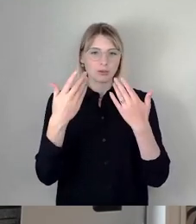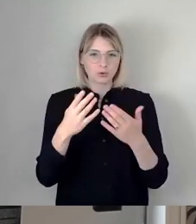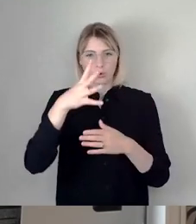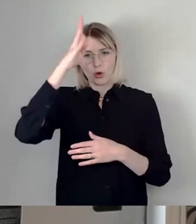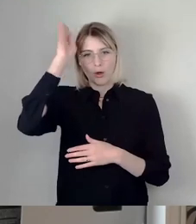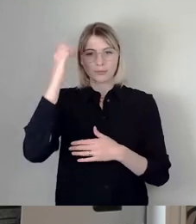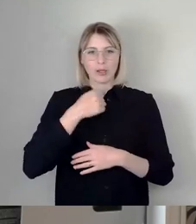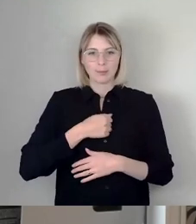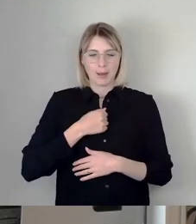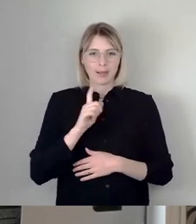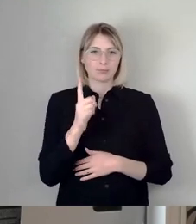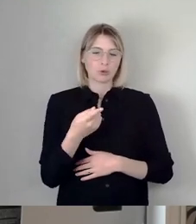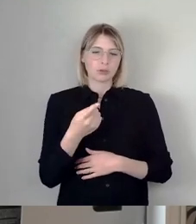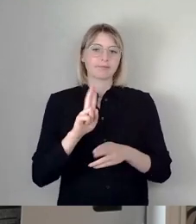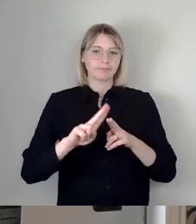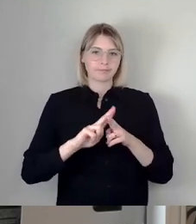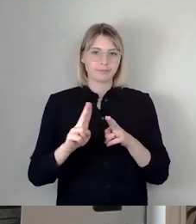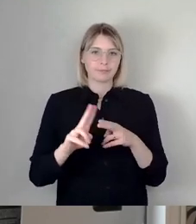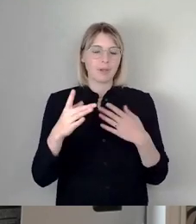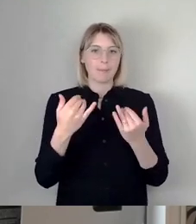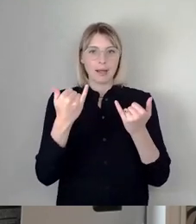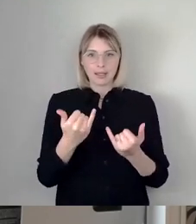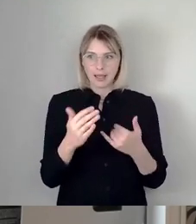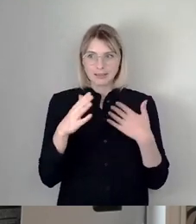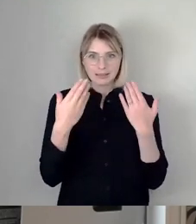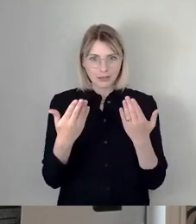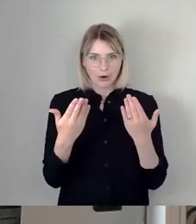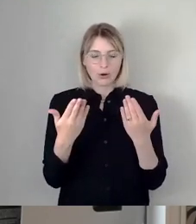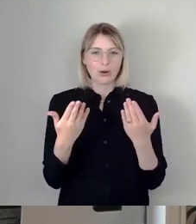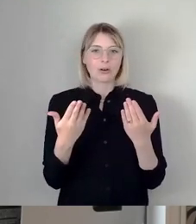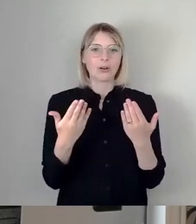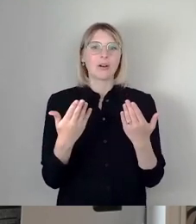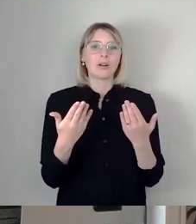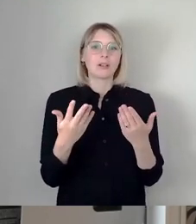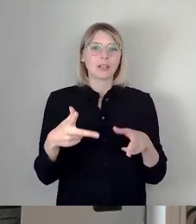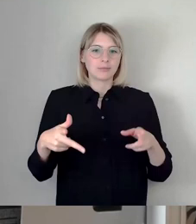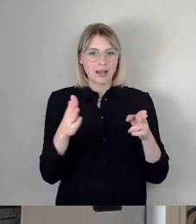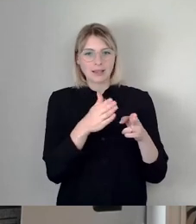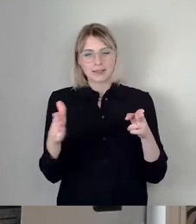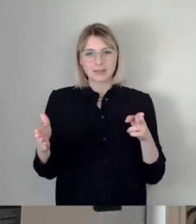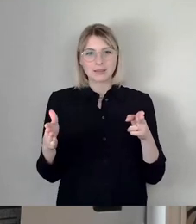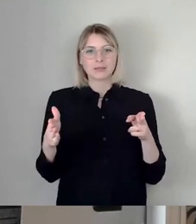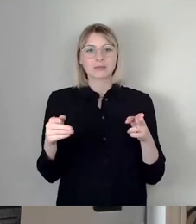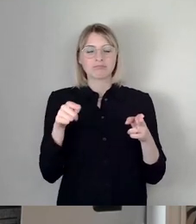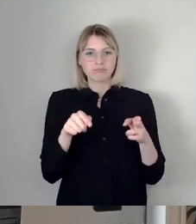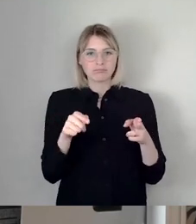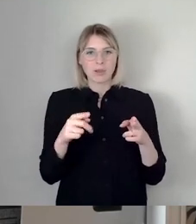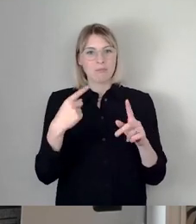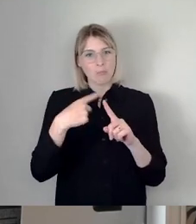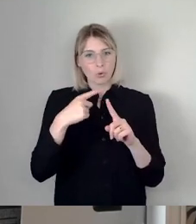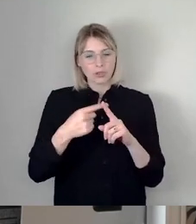Und ich habe nicht damit gerechnet zwischenzeitlich, dass wir die Legislatur mit so einem positiven Beschluss sozusagen